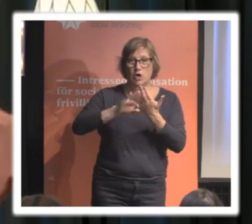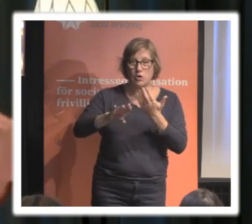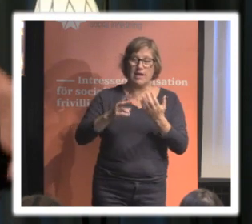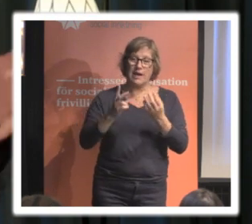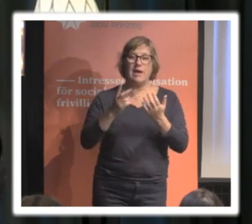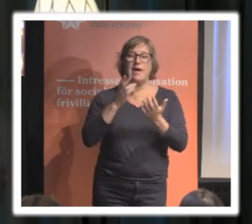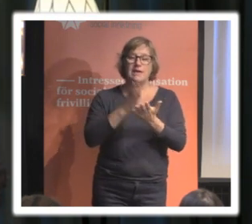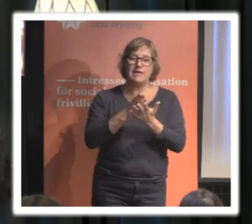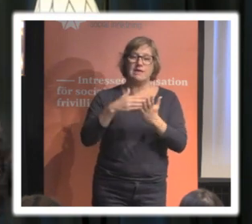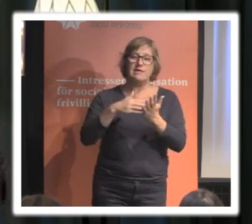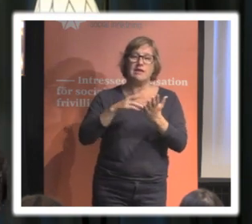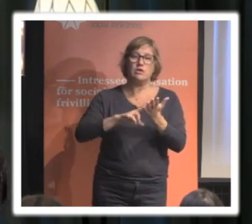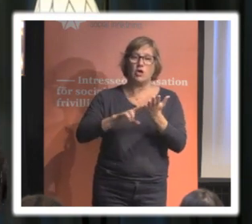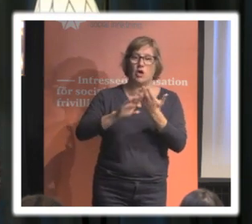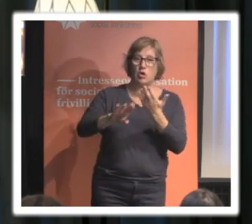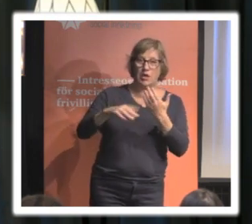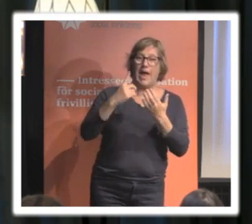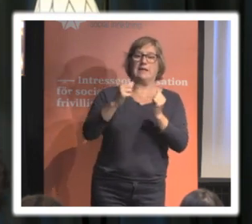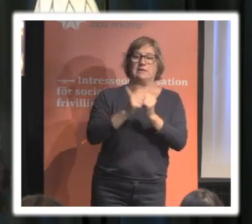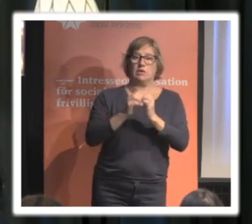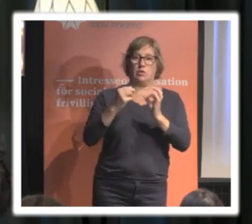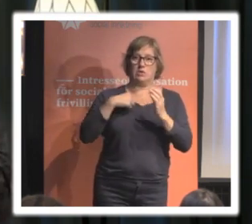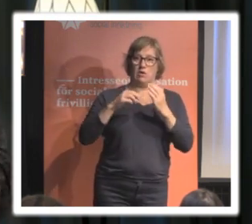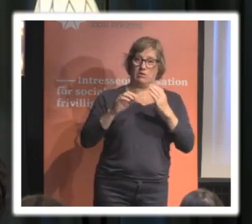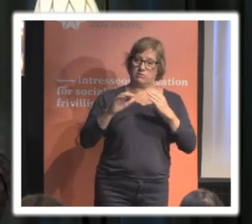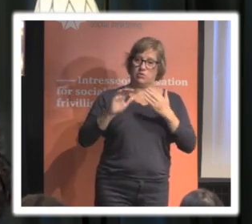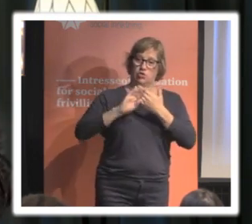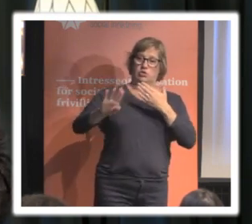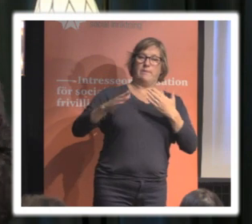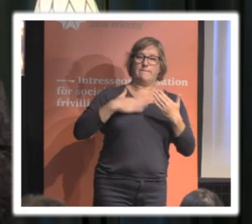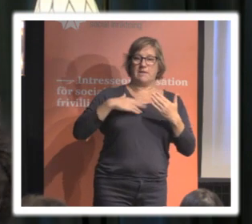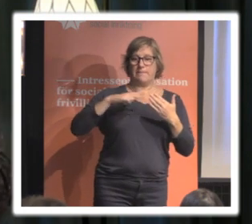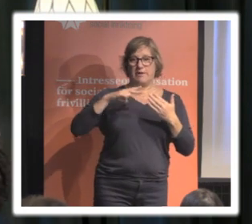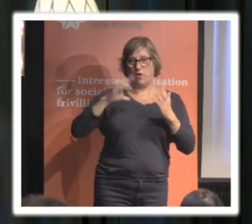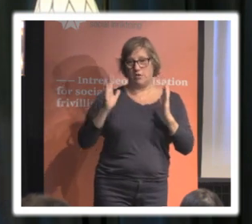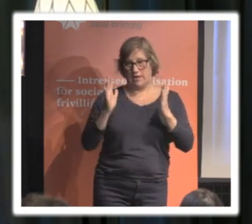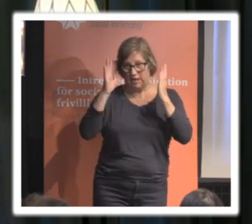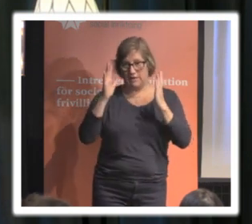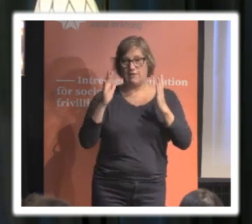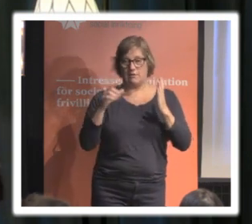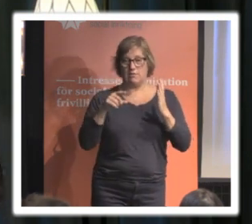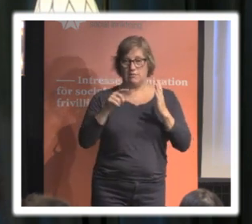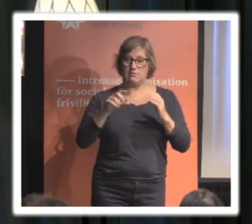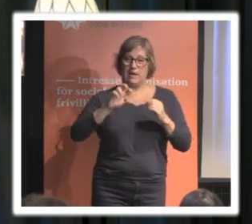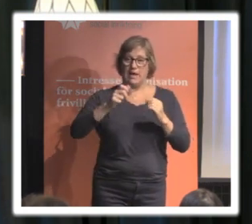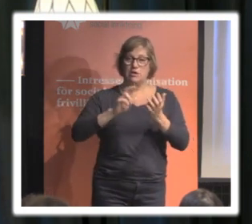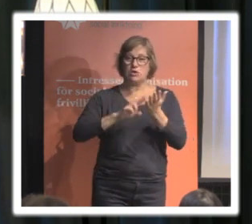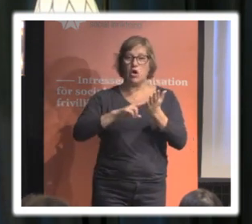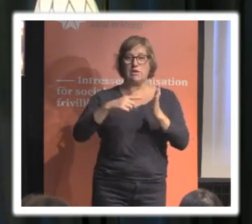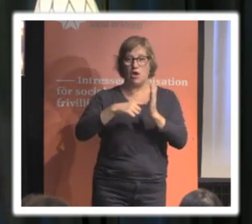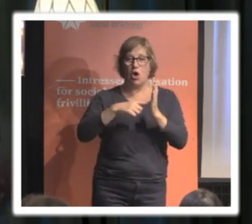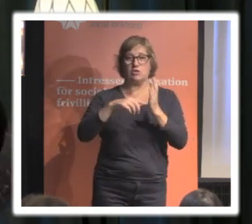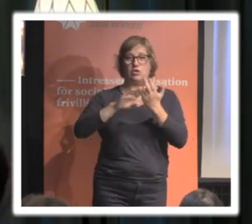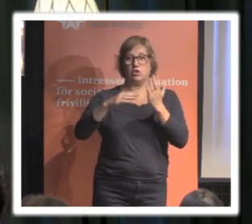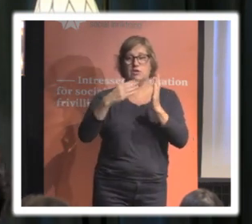utöva sin rätt till privatliv som markerar dataskyddslagstiftningen även idag. Den utgår ifrån att